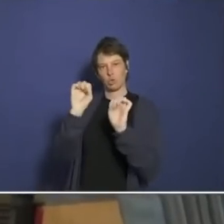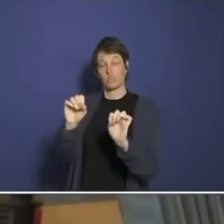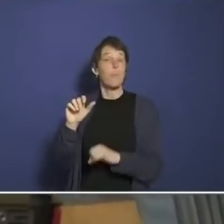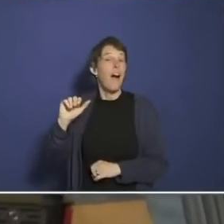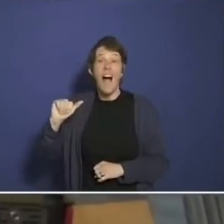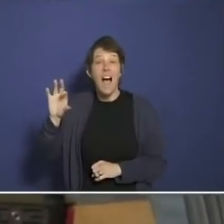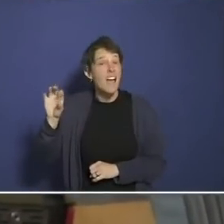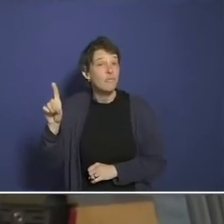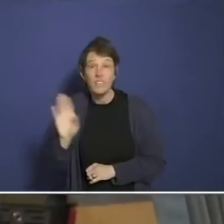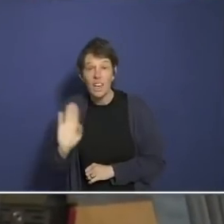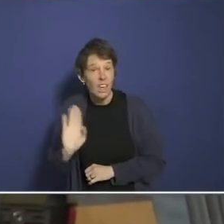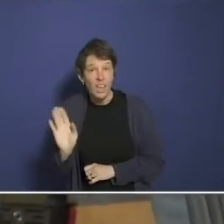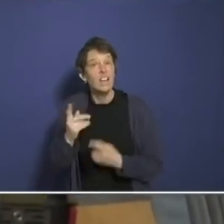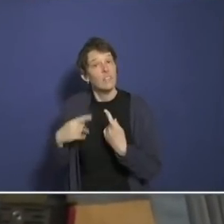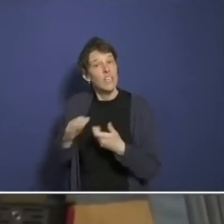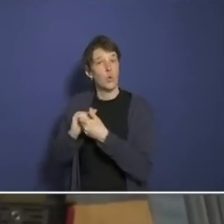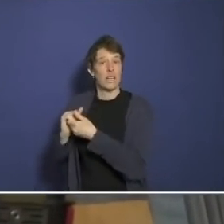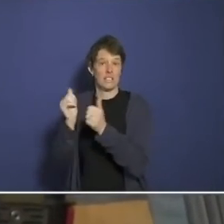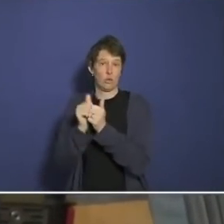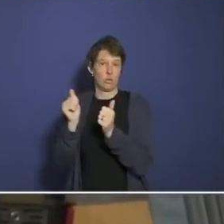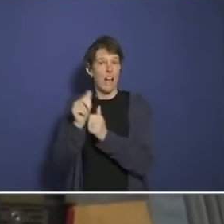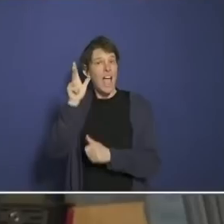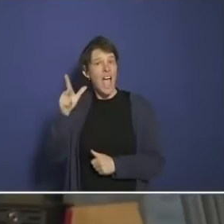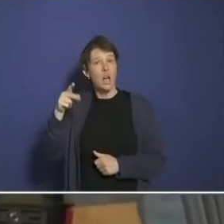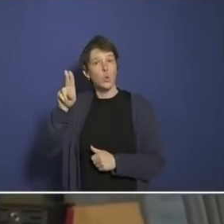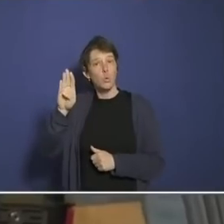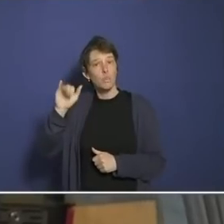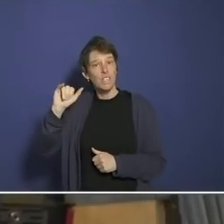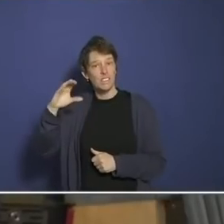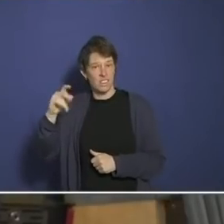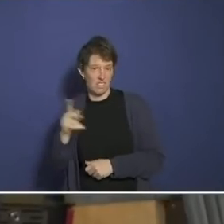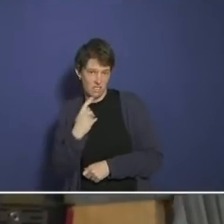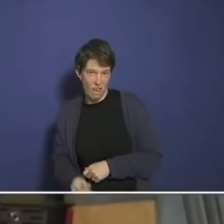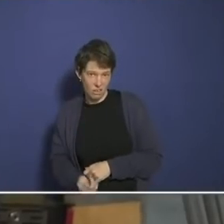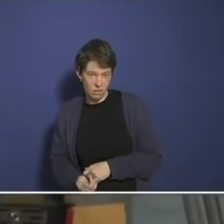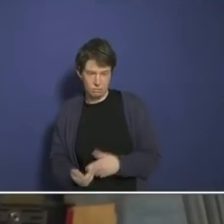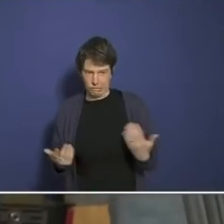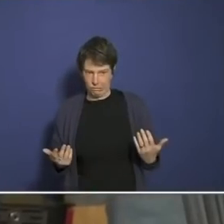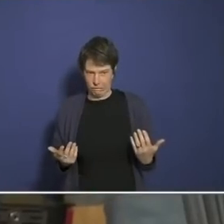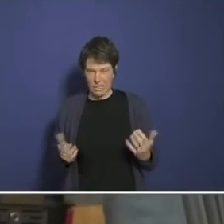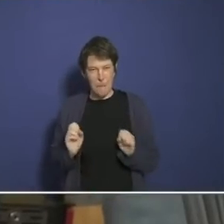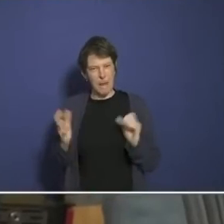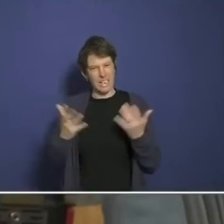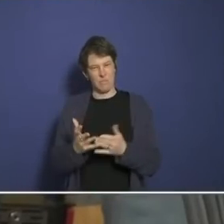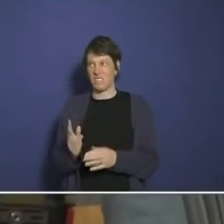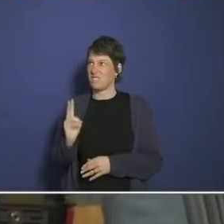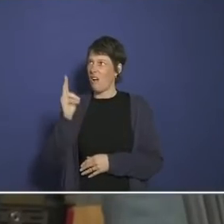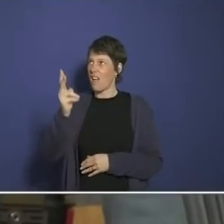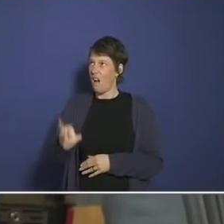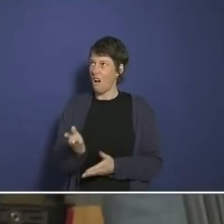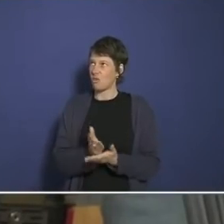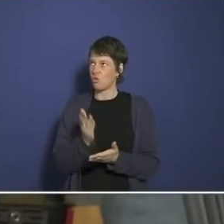sondern zum Beispiel von Ihrem Koalitionspartner, Lauterbach. Also Herr Kubicki hat das gesagt. Wie kann das nach zwei Jahren Pandemie immer noch sein, dass